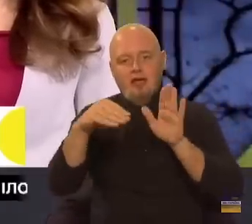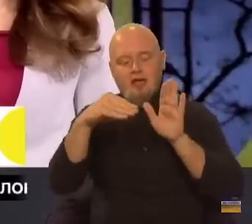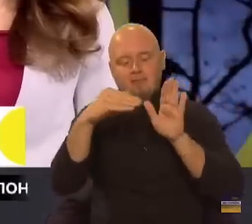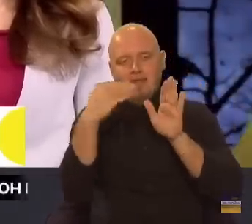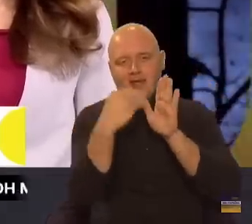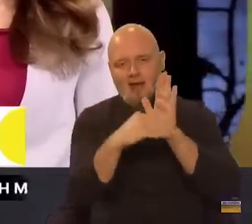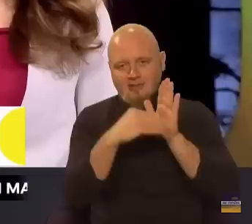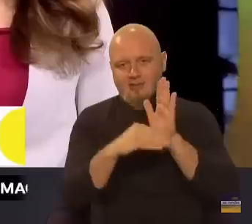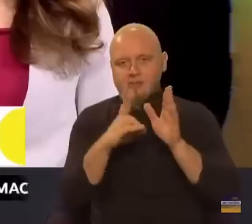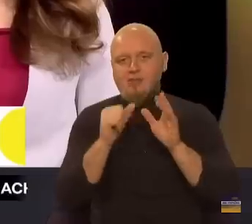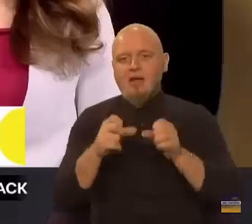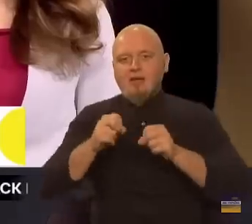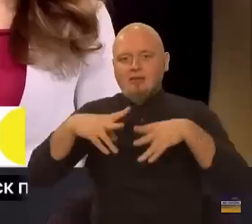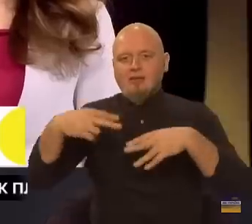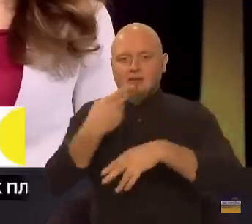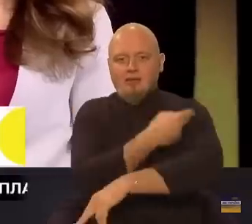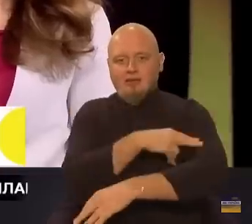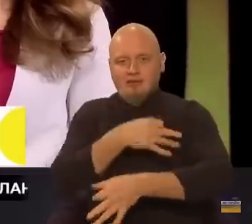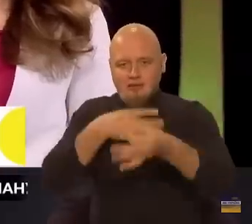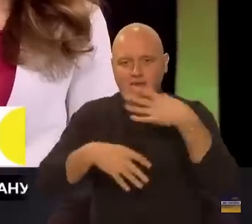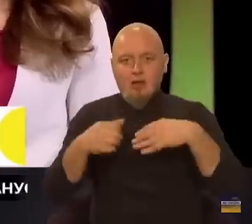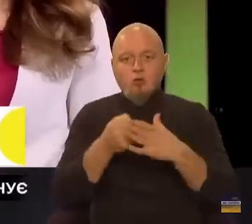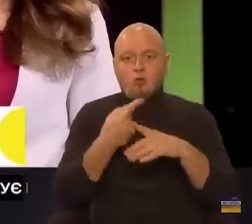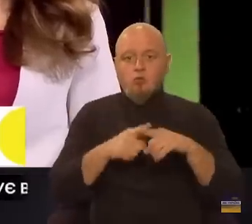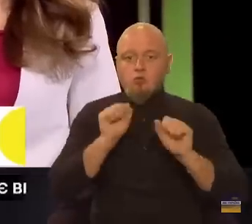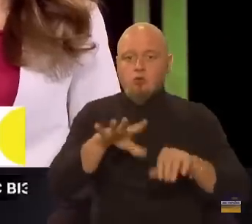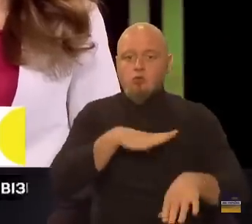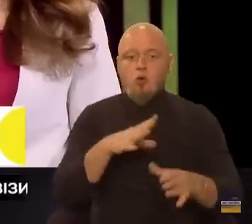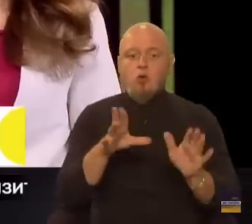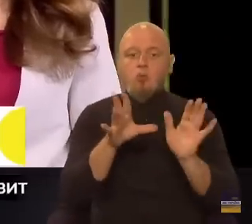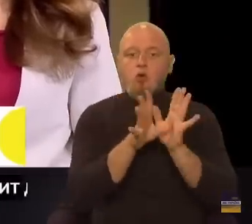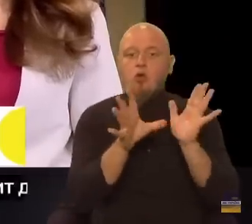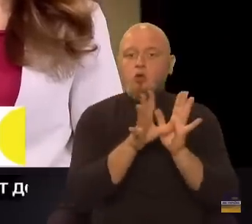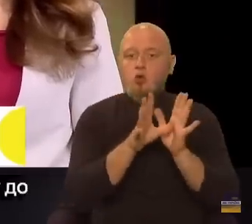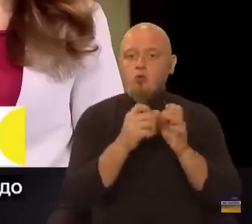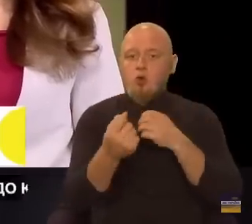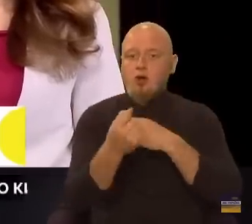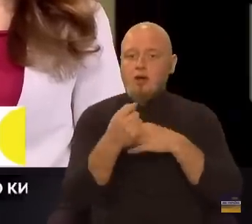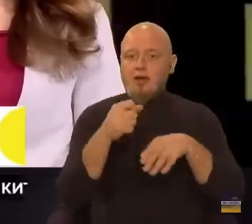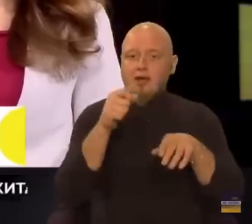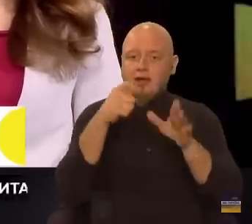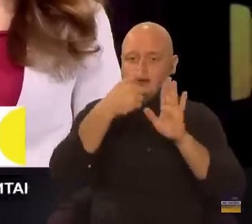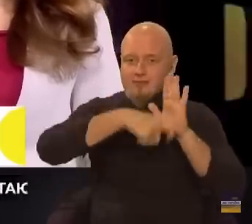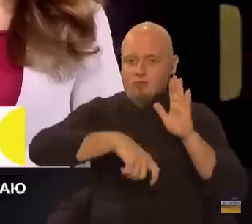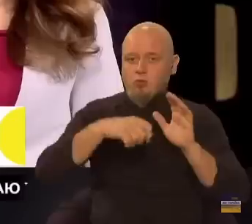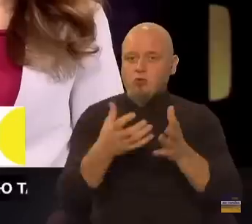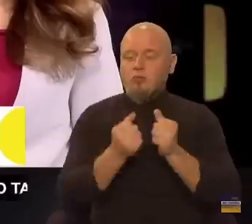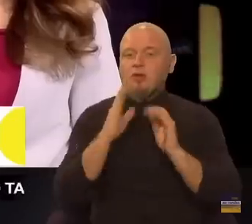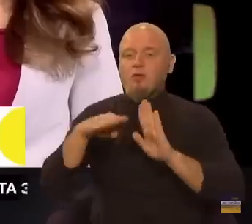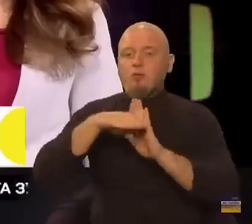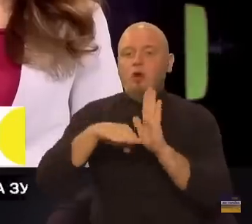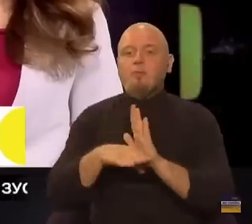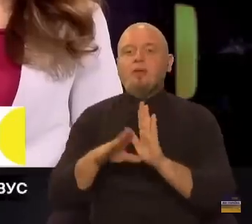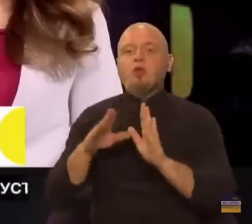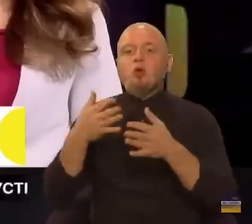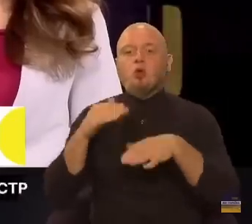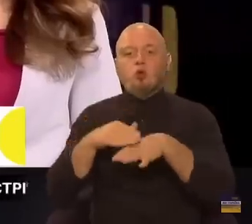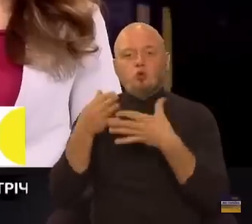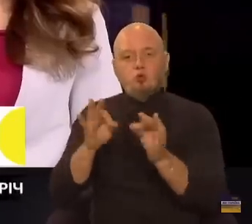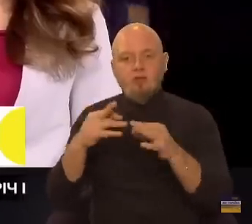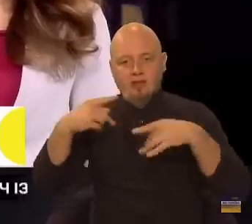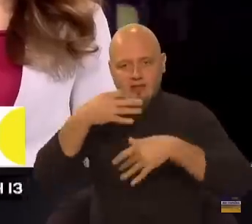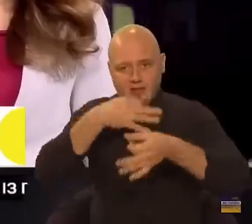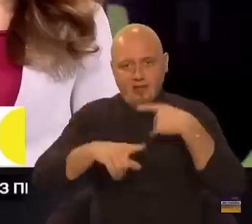засоби. До цього можна було по електронному рецепту отримати тільки препарати, які були в програмі «Доступні ліки». 1